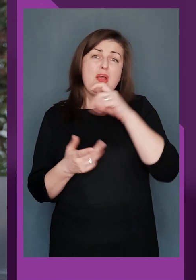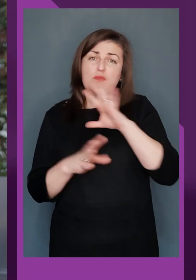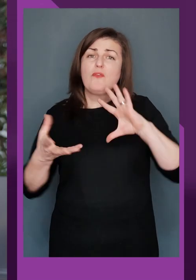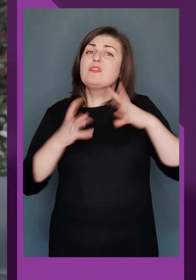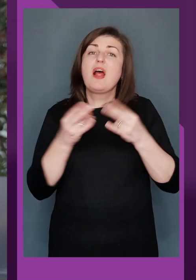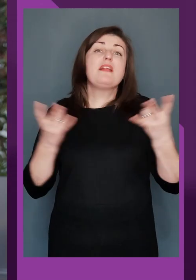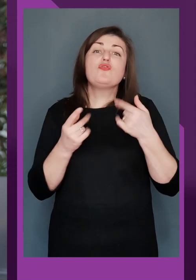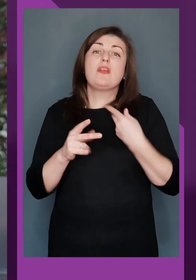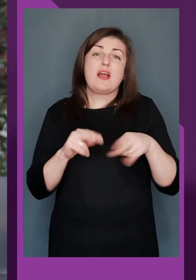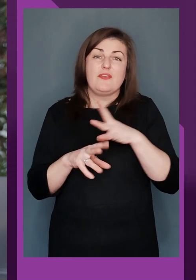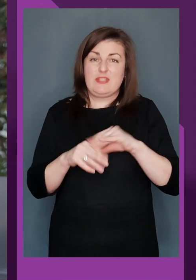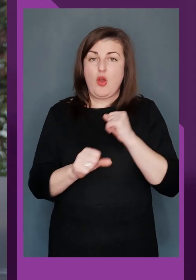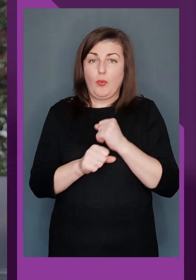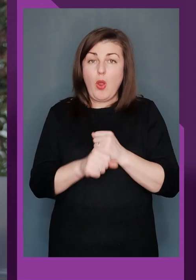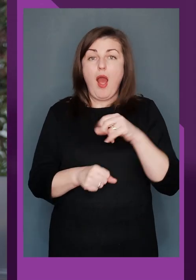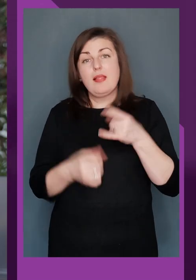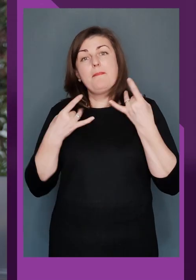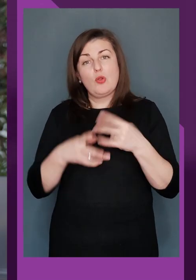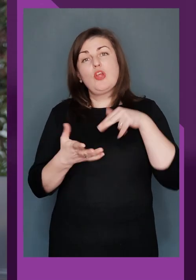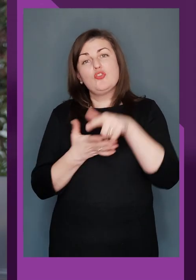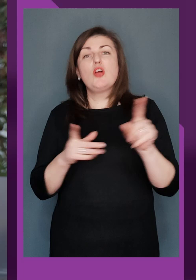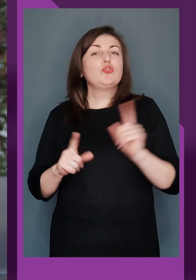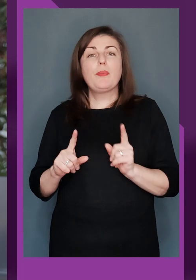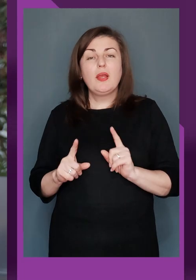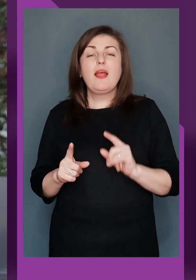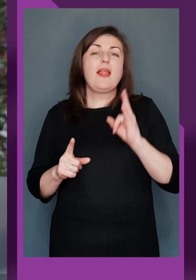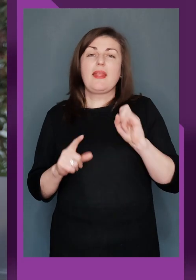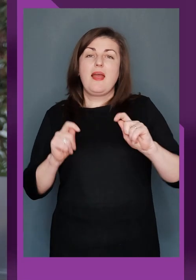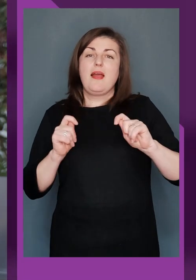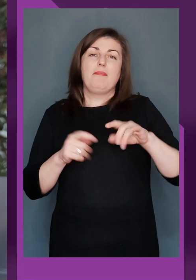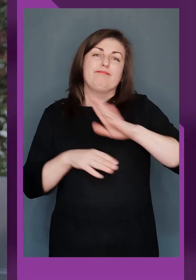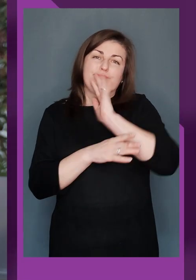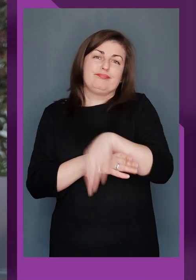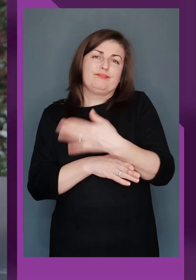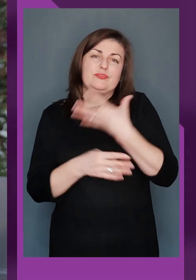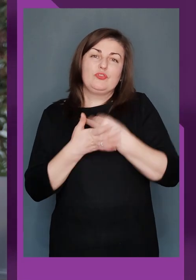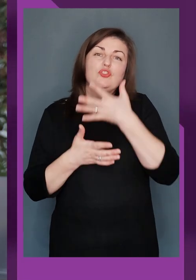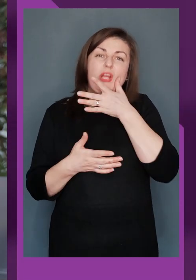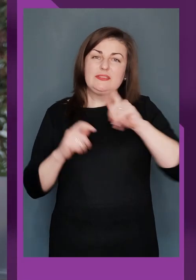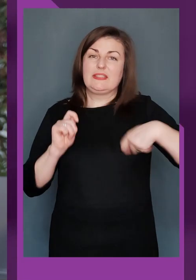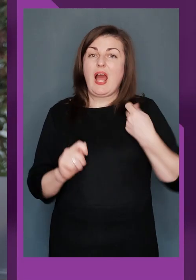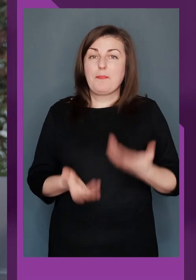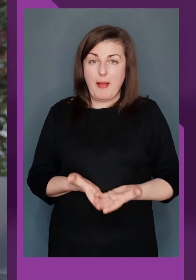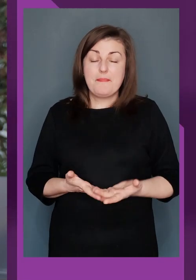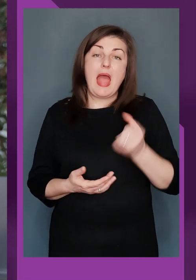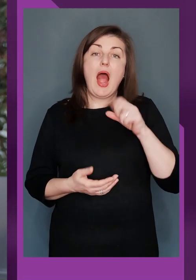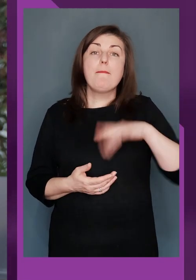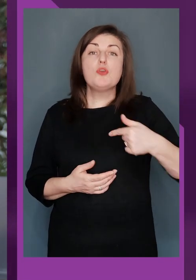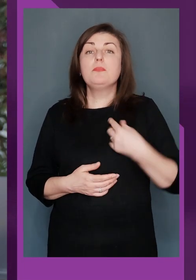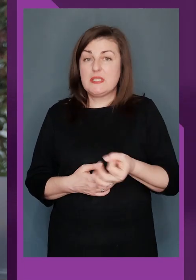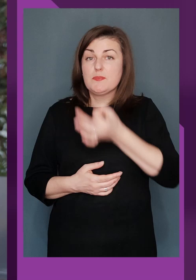хоча я не розуміла взагалі, для чого я це все роблю, але просто йшла не пустувати свій час марно.